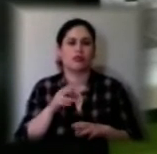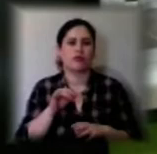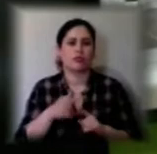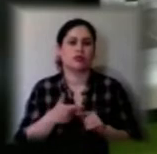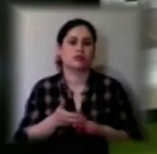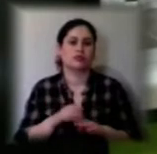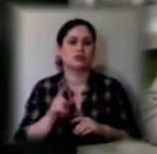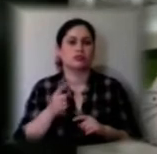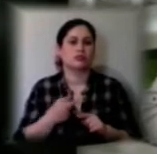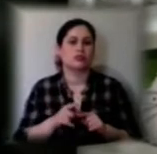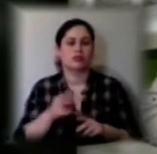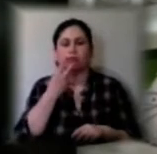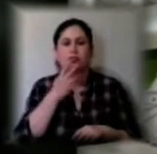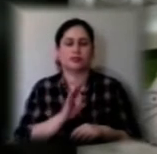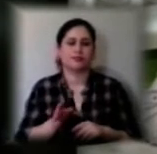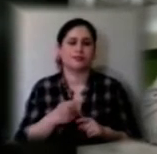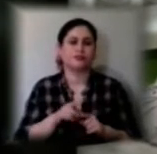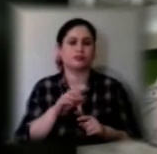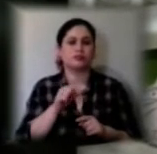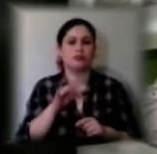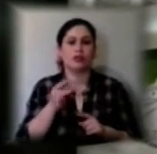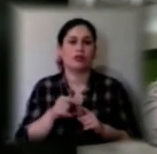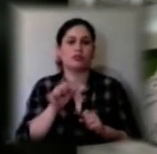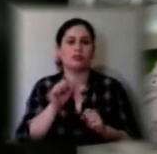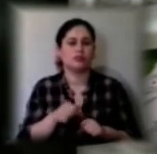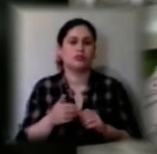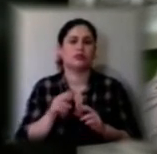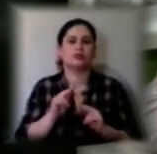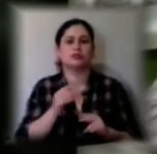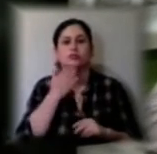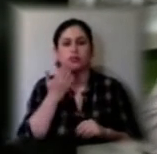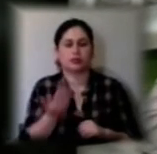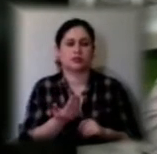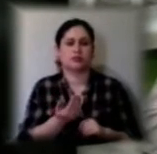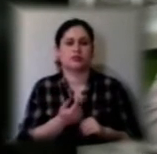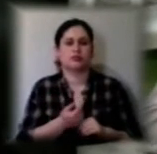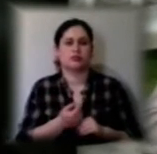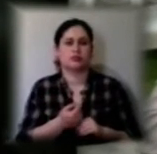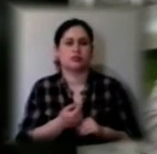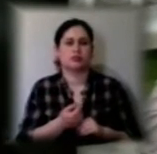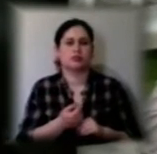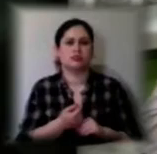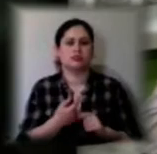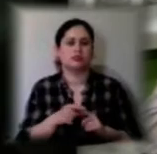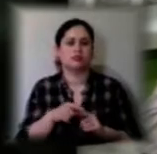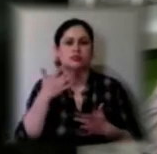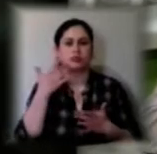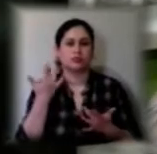що це незвично. В аудиторії ти можеш викладача запитати, тобі легше